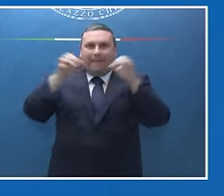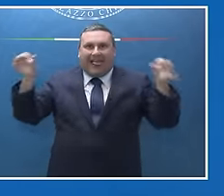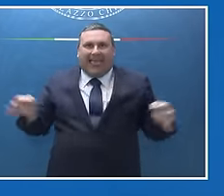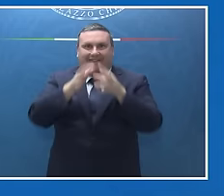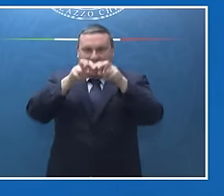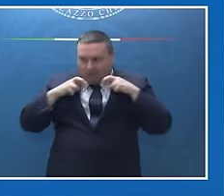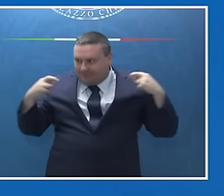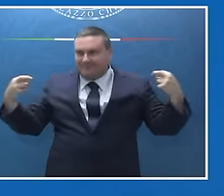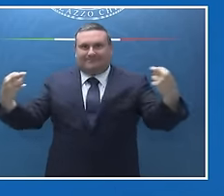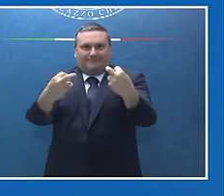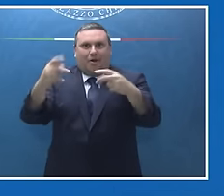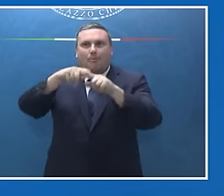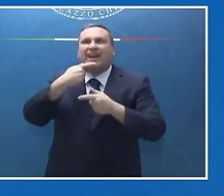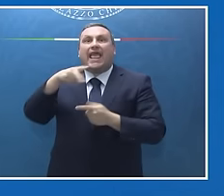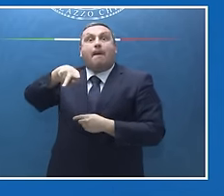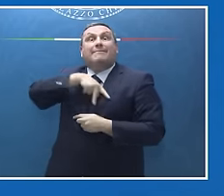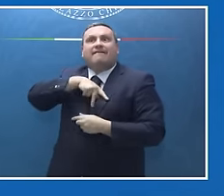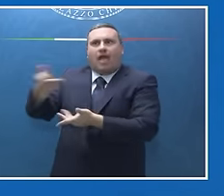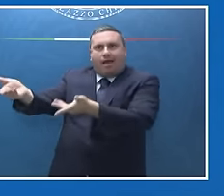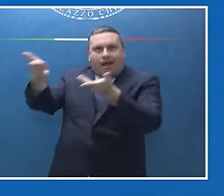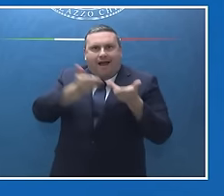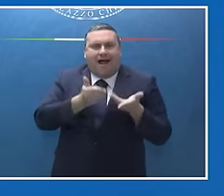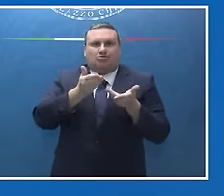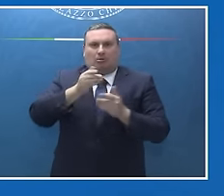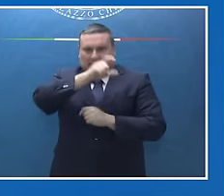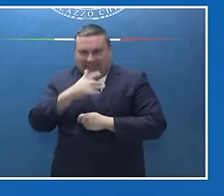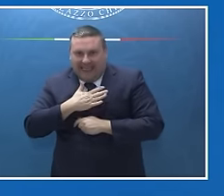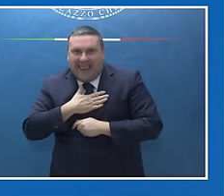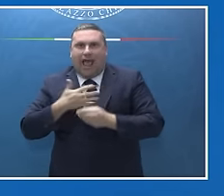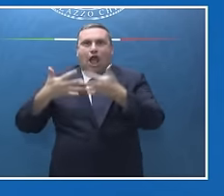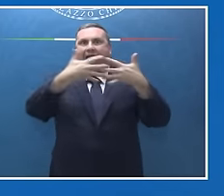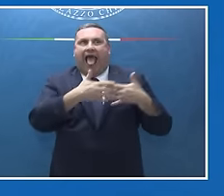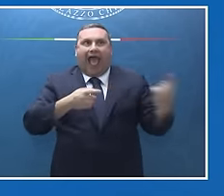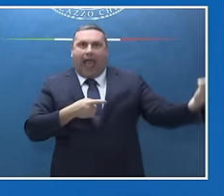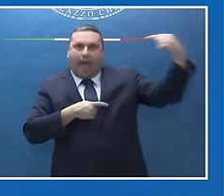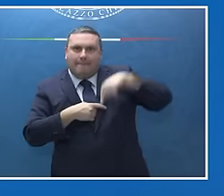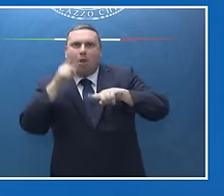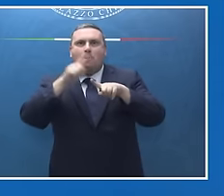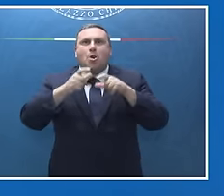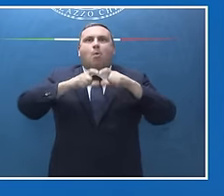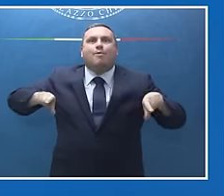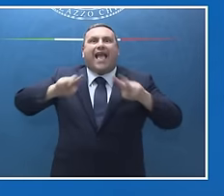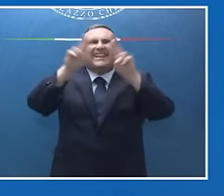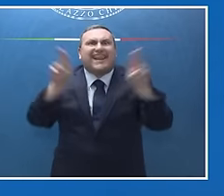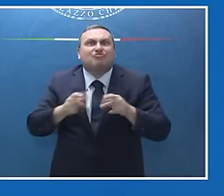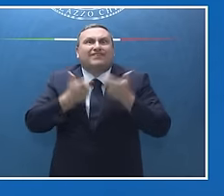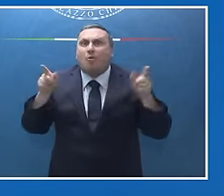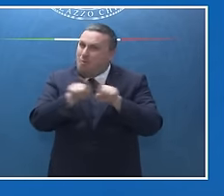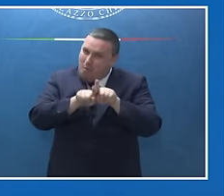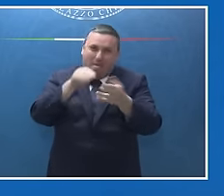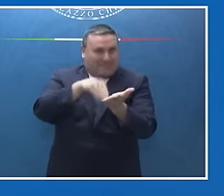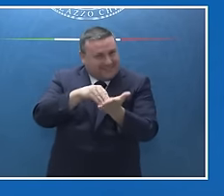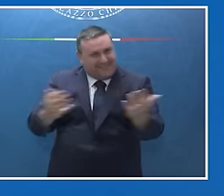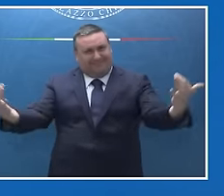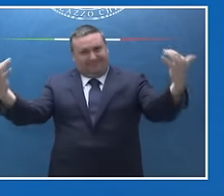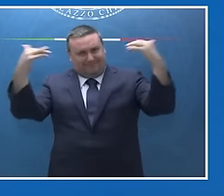del settore privato, di aziende leader italiane e statunitensi, nonché delle banche internazionali di sviluppo. Io credo che questa